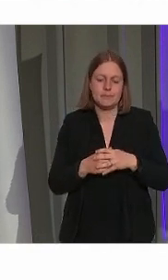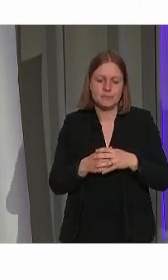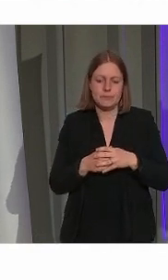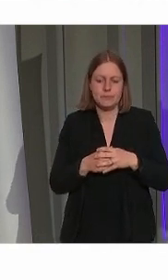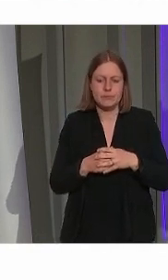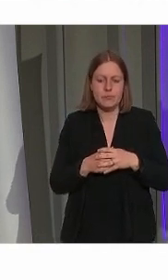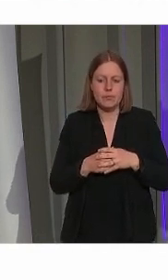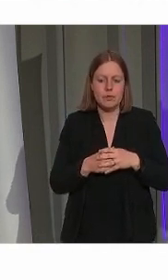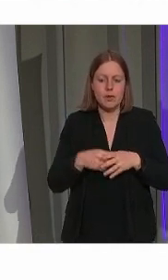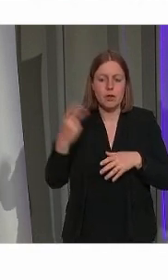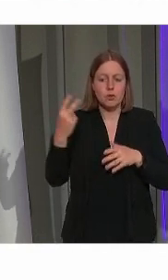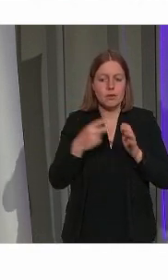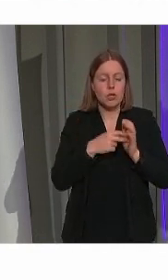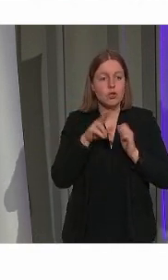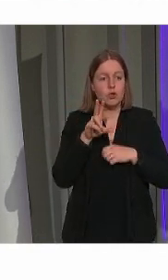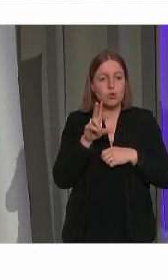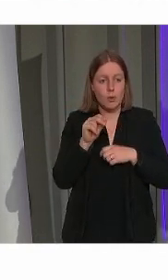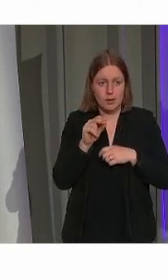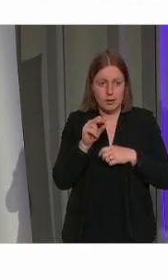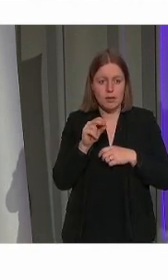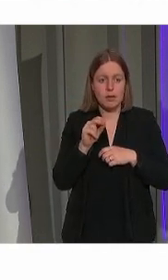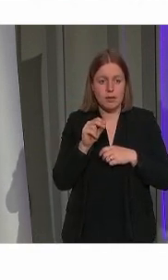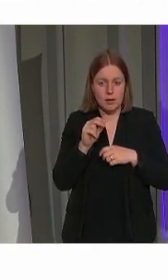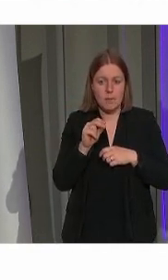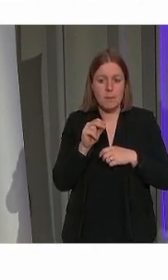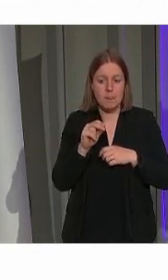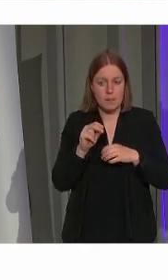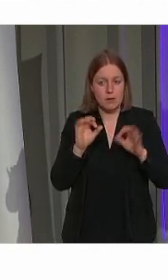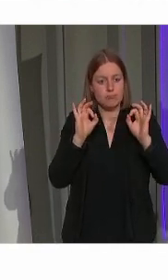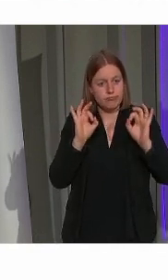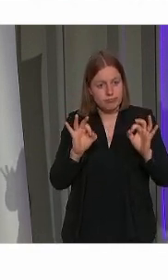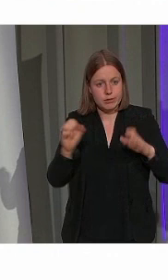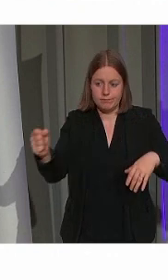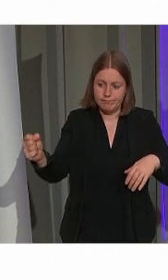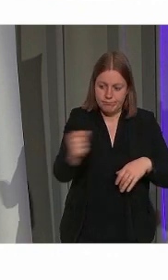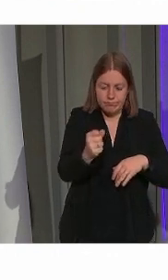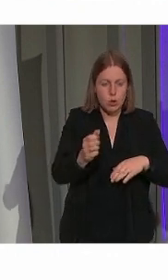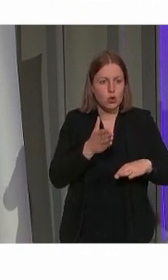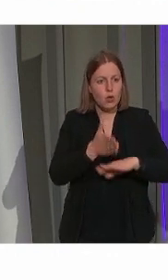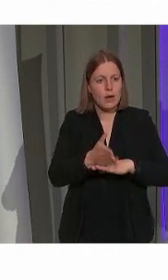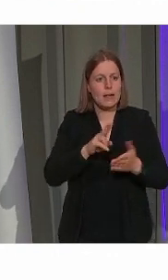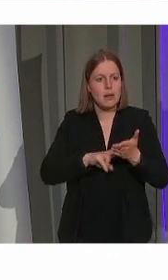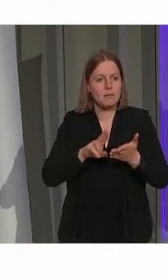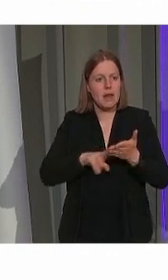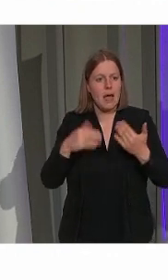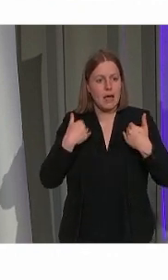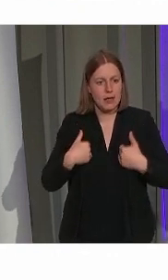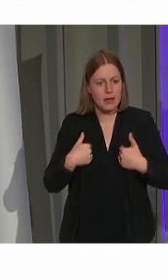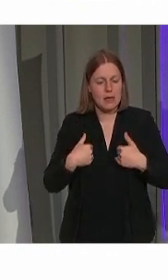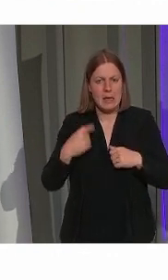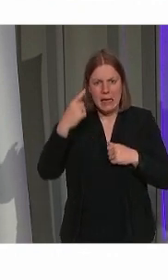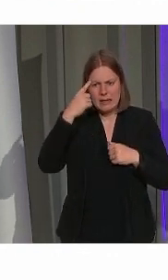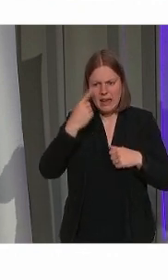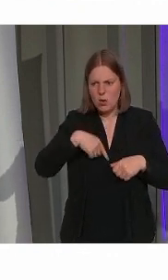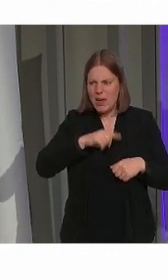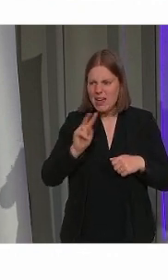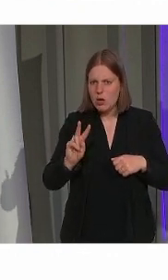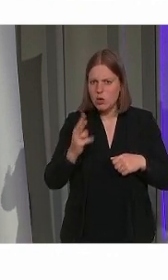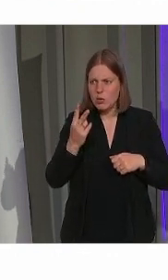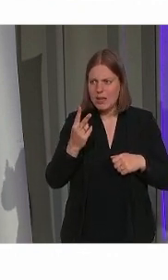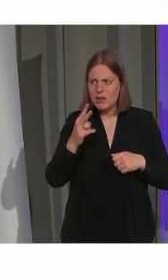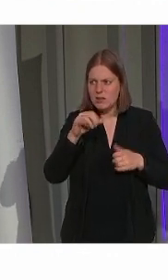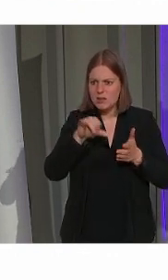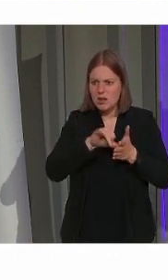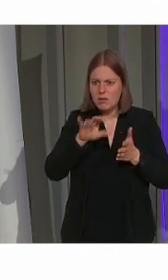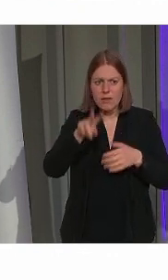In 2020 is dan een toegankelijkheidsambtenaar aangeworven. Ik denk dat wij daarmee de tweede stad in